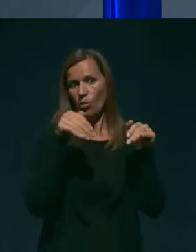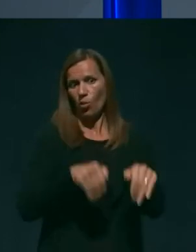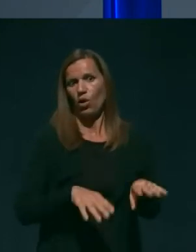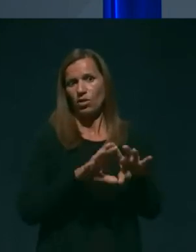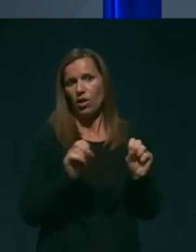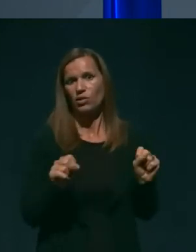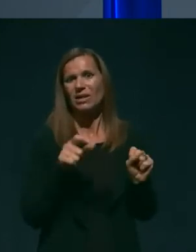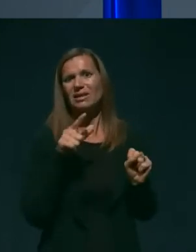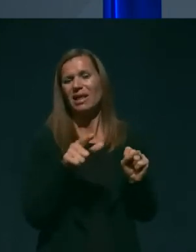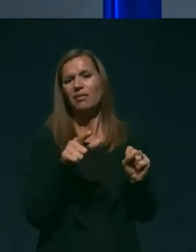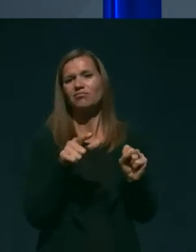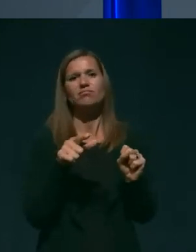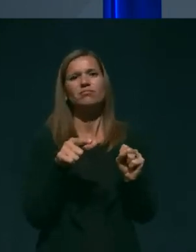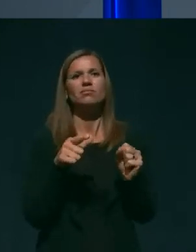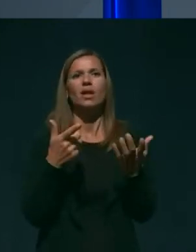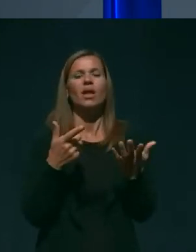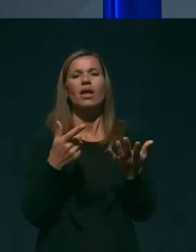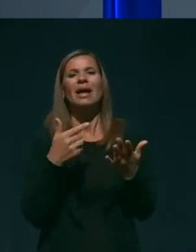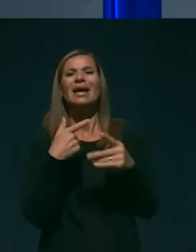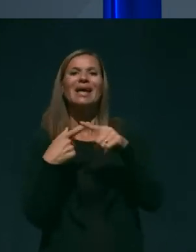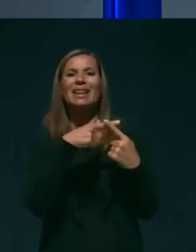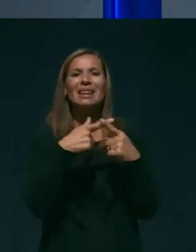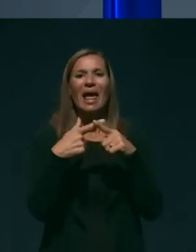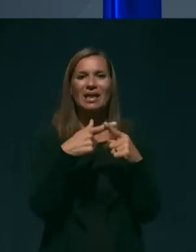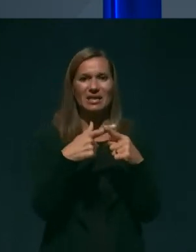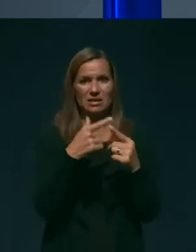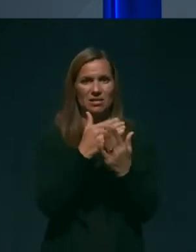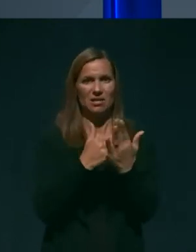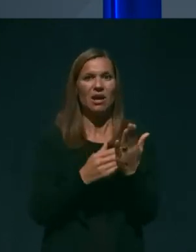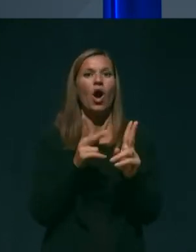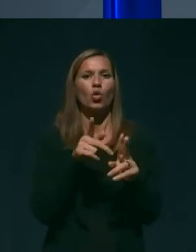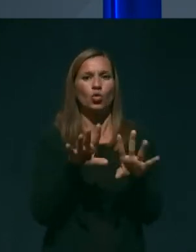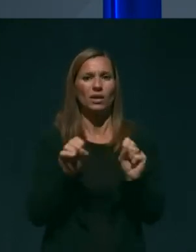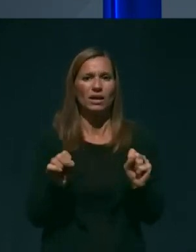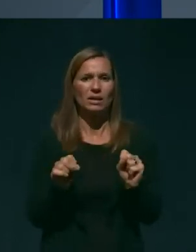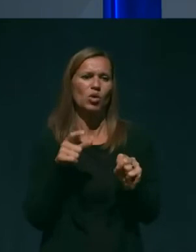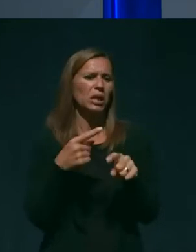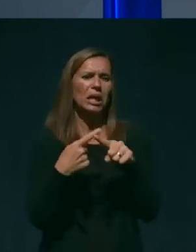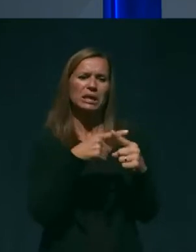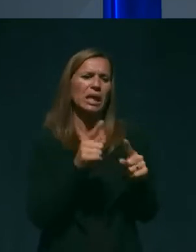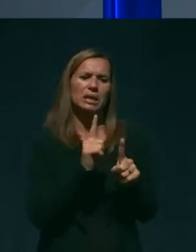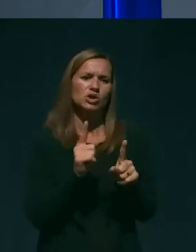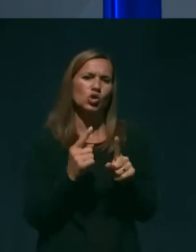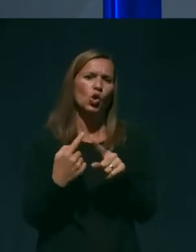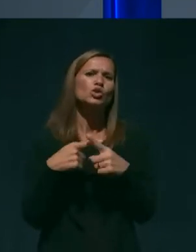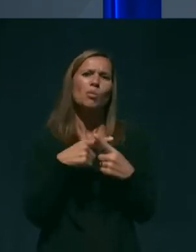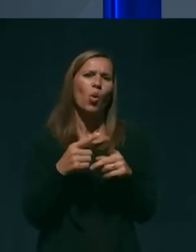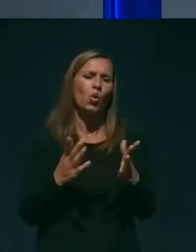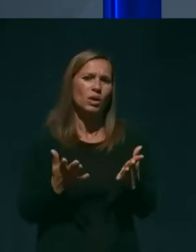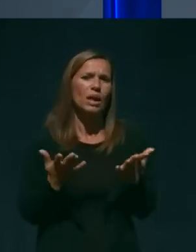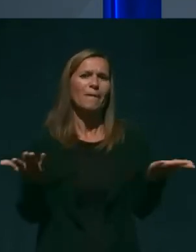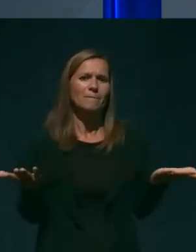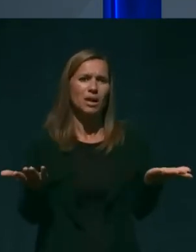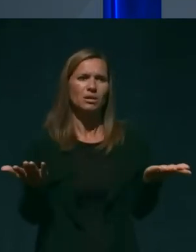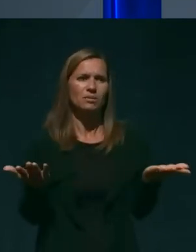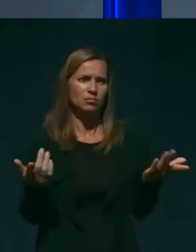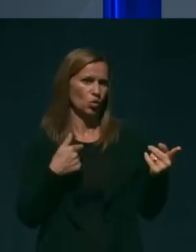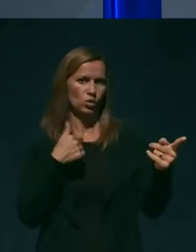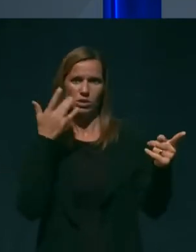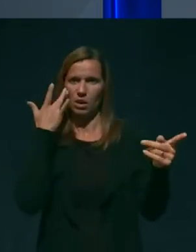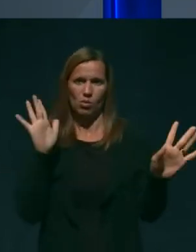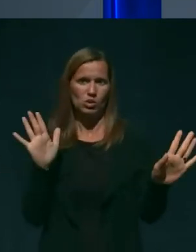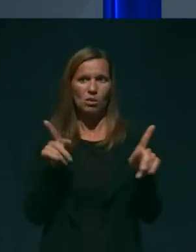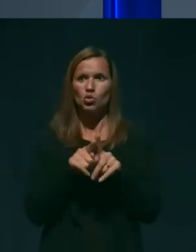algoritme, dobro, algoritmi sami po sebi niso sporni. Ampak, pa če smo... Tega jaz ne poznam in tudi kolegi se